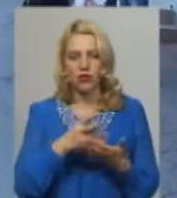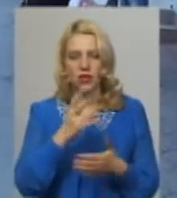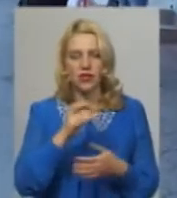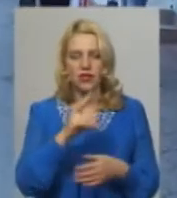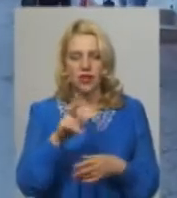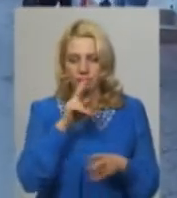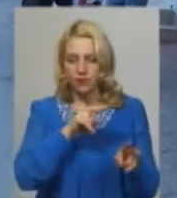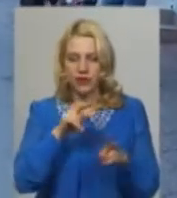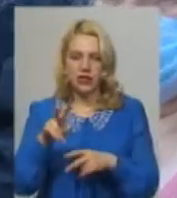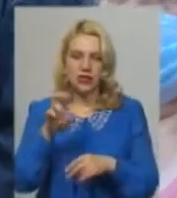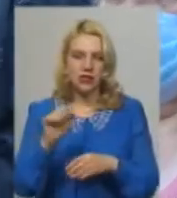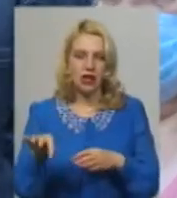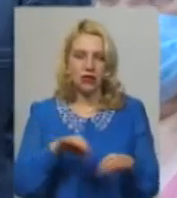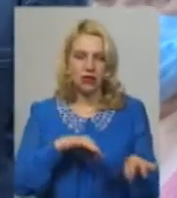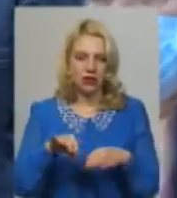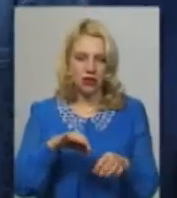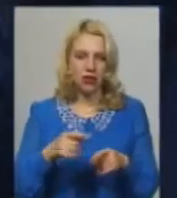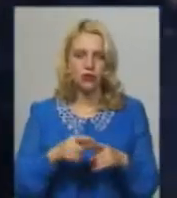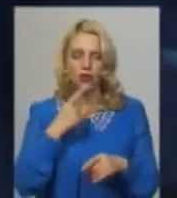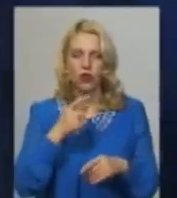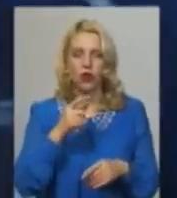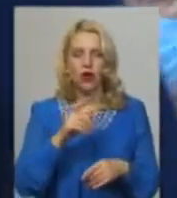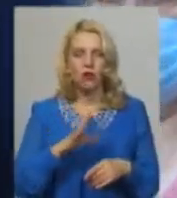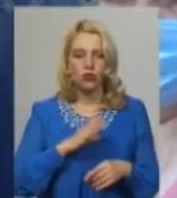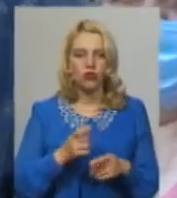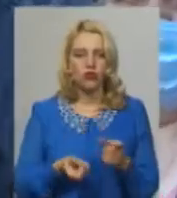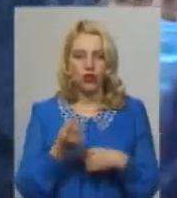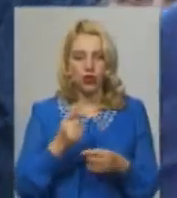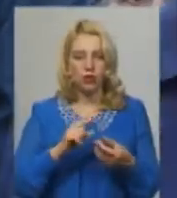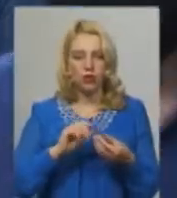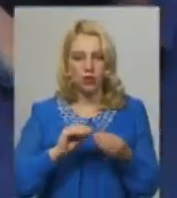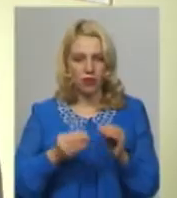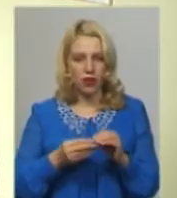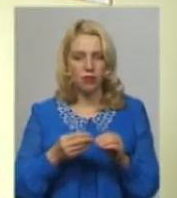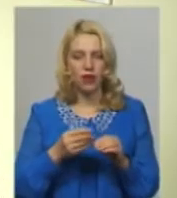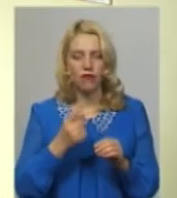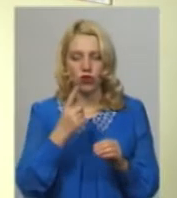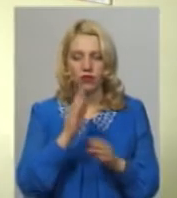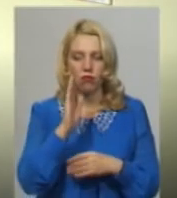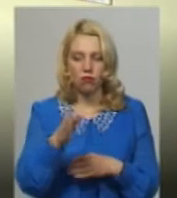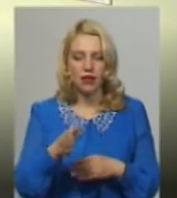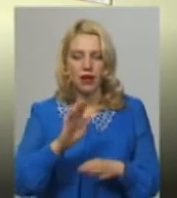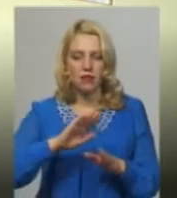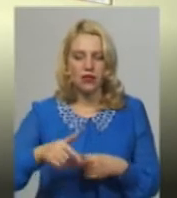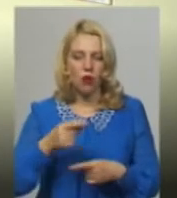пояснює, що проблеми з довезенням людей у годину пік виникли після повернення пільгового проїзду. Прохання